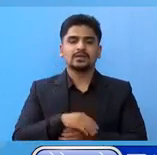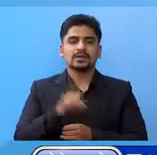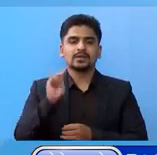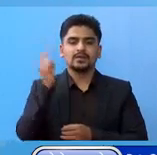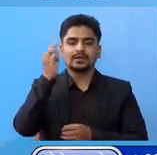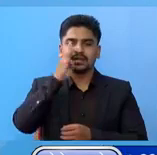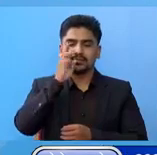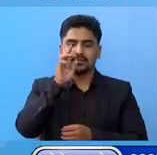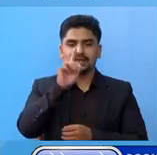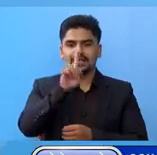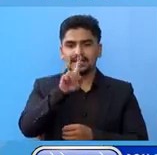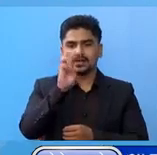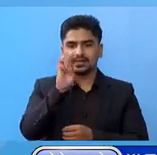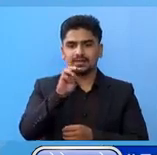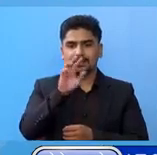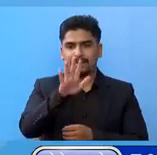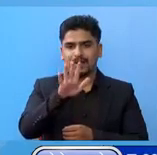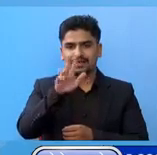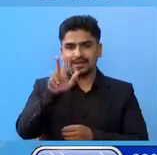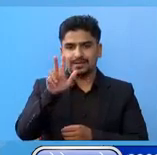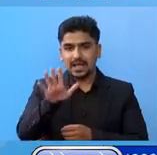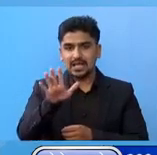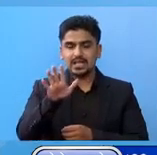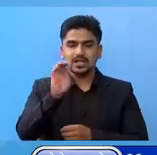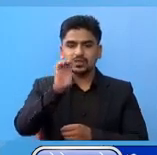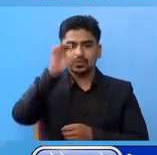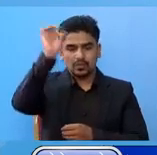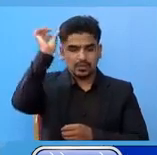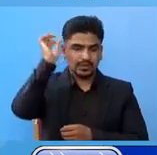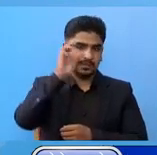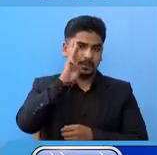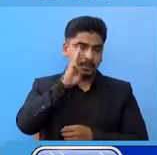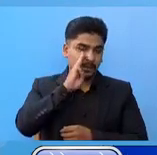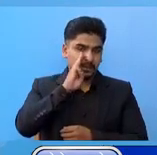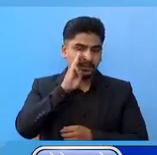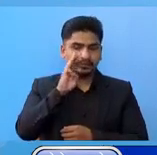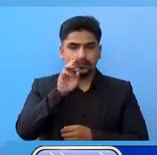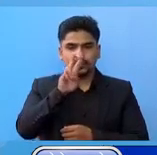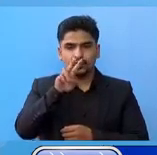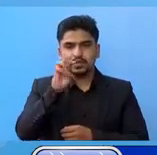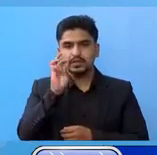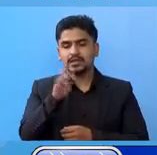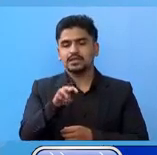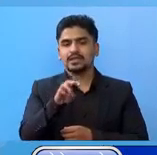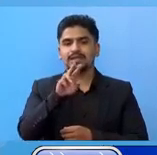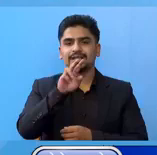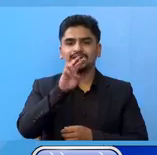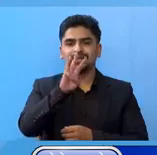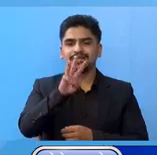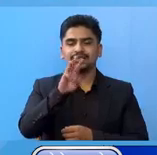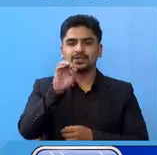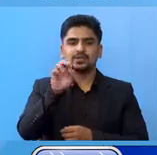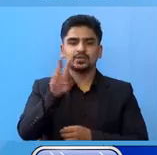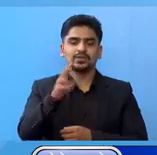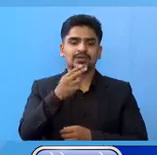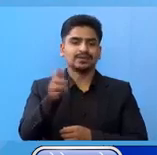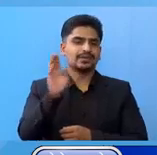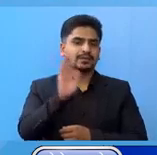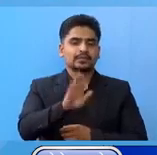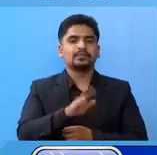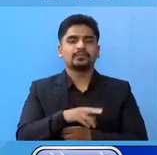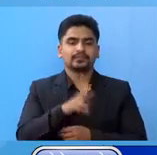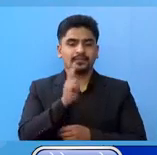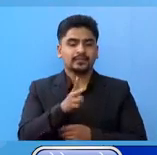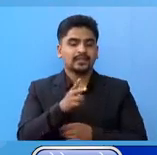कॉर्णाली मां एक हजार पान से पचासी, रशुदुर पह देश मां दुई हजार तीन से दुई हुन्नून चा र